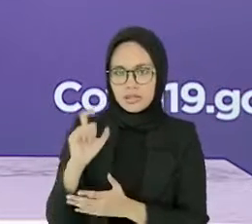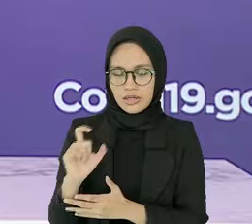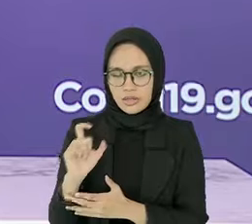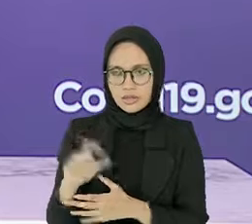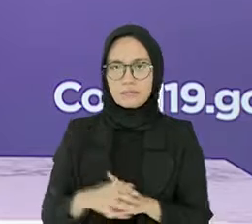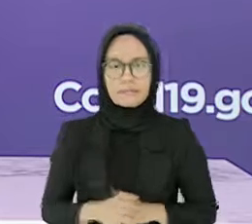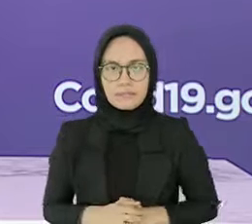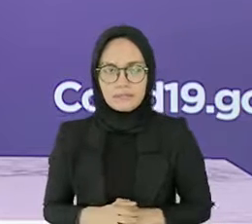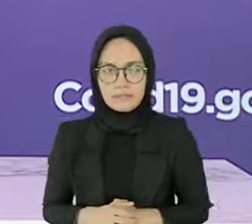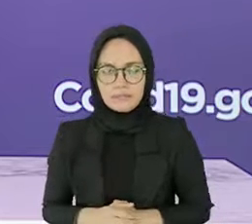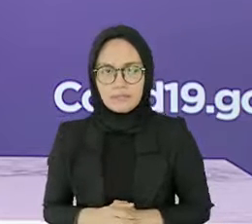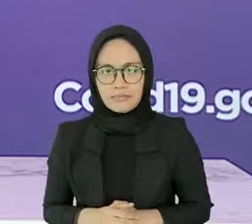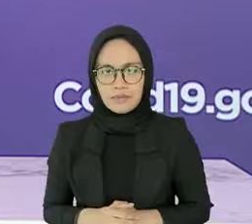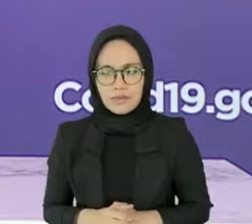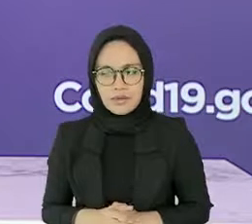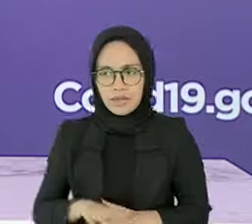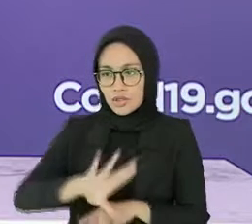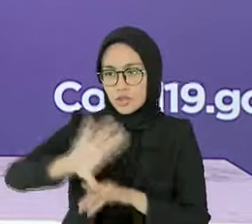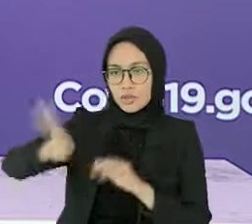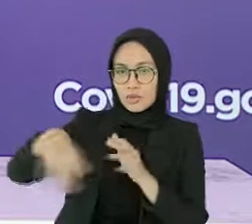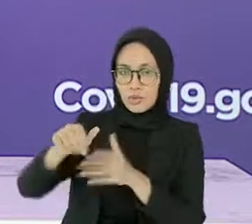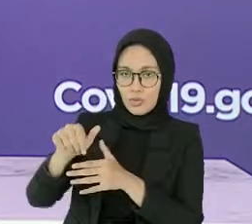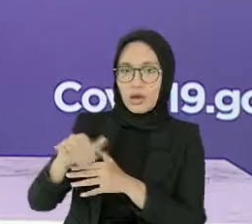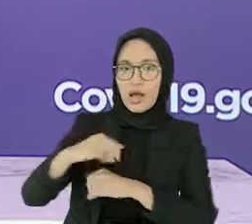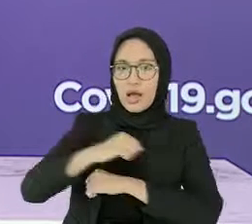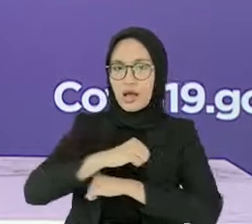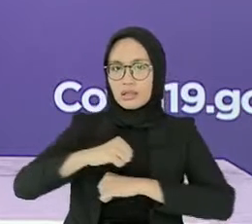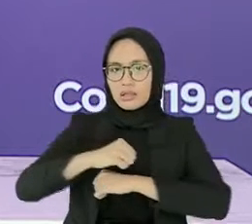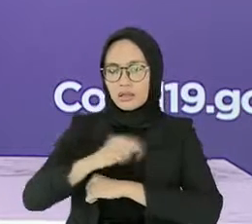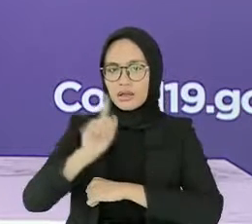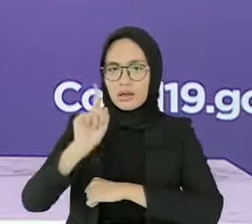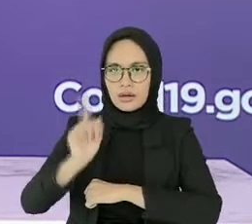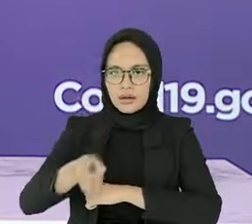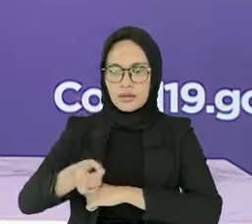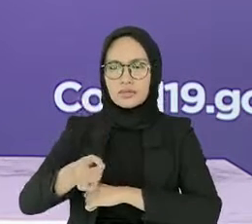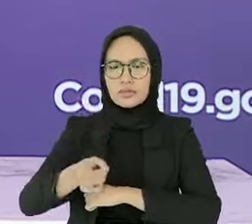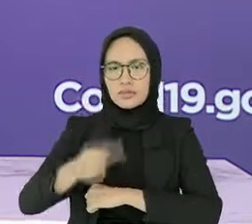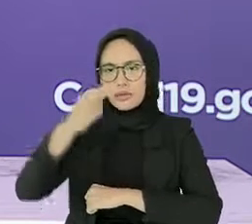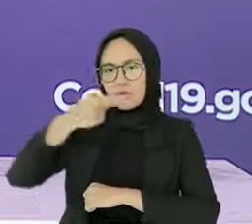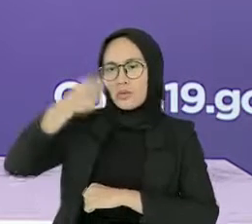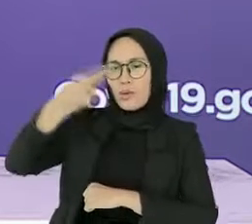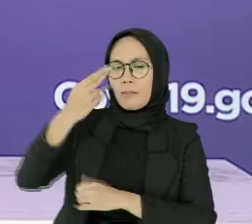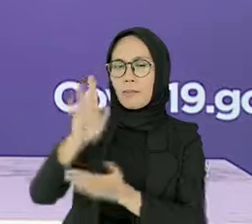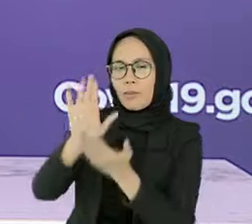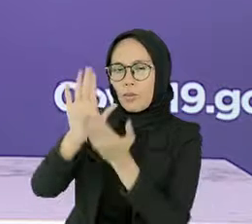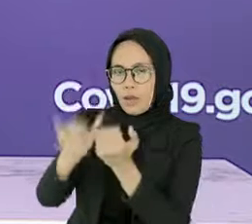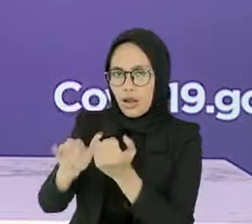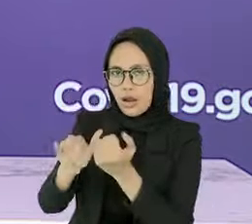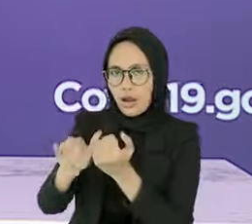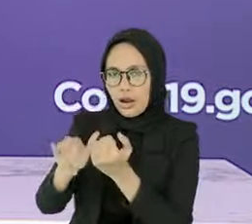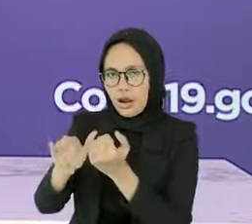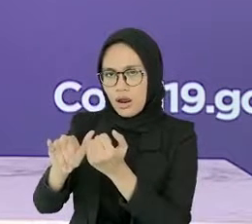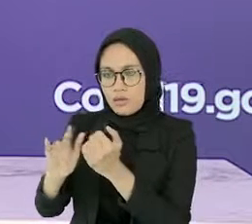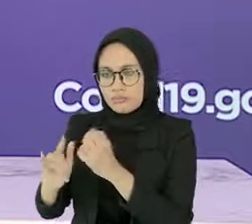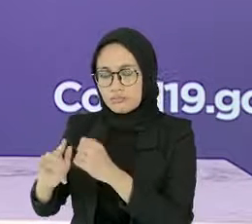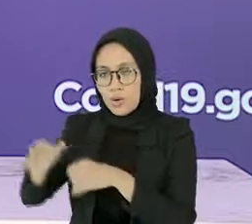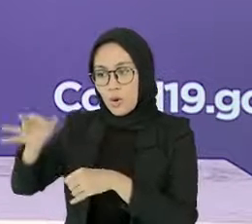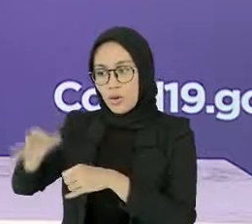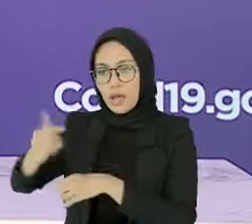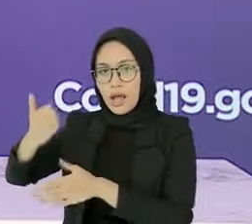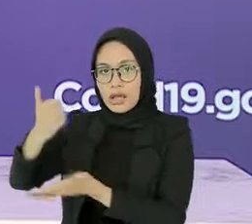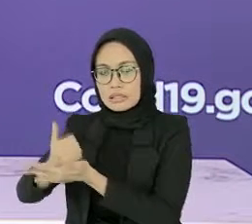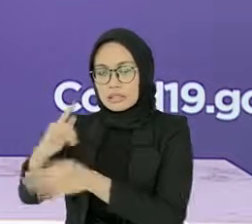sudah melakukan tes sebelum perjalanan tetap wajib melakukan tes ulang dua kali saat tiba di daerah asal